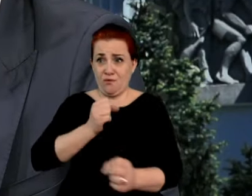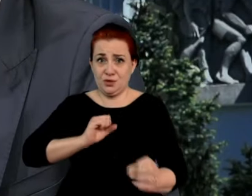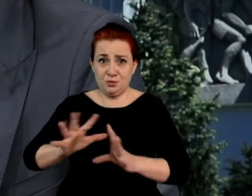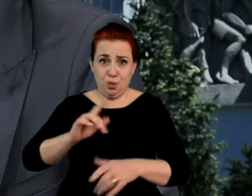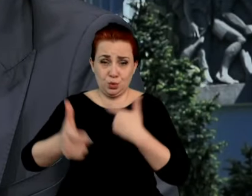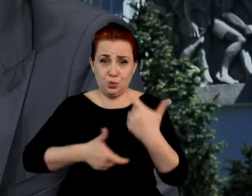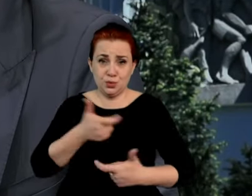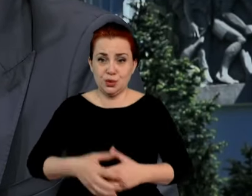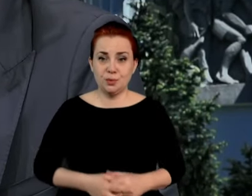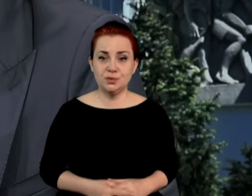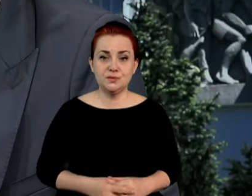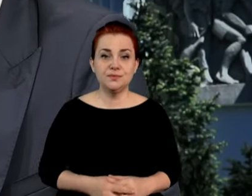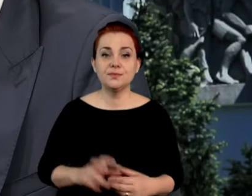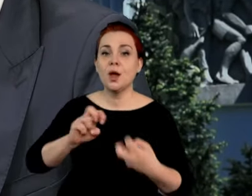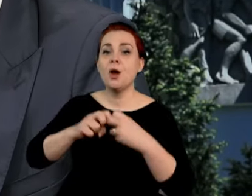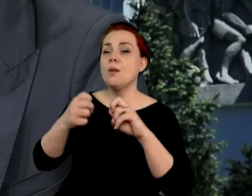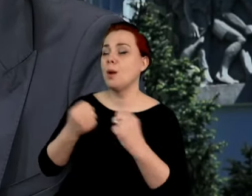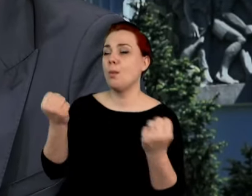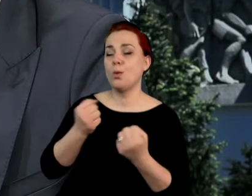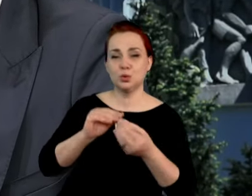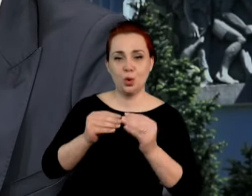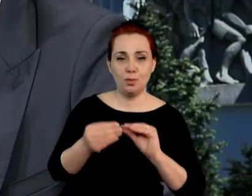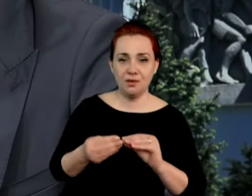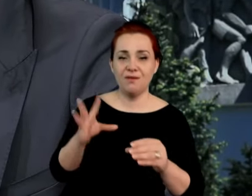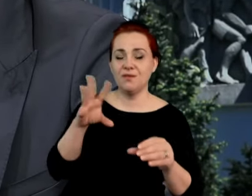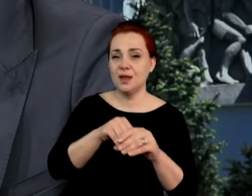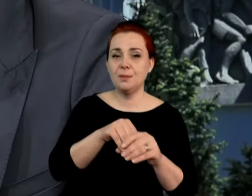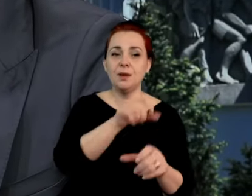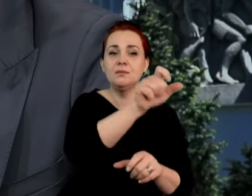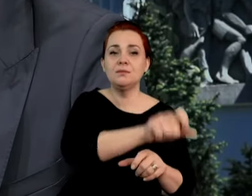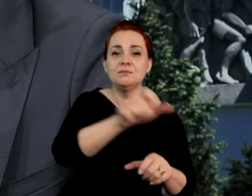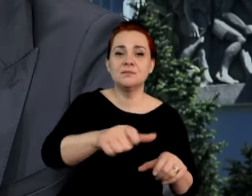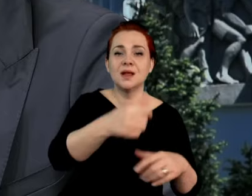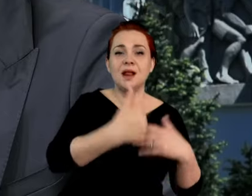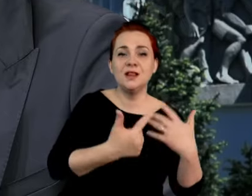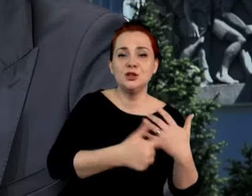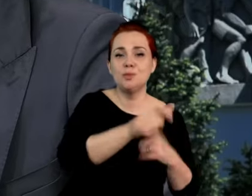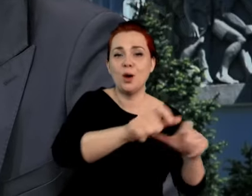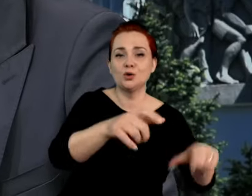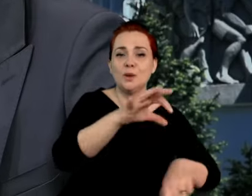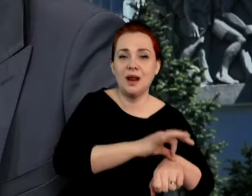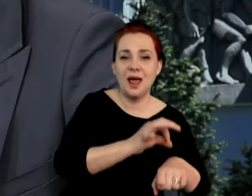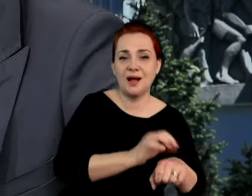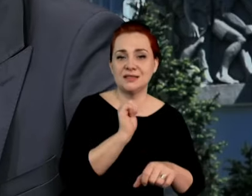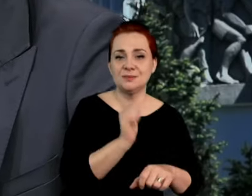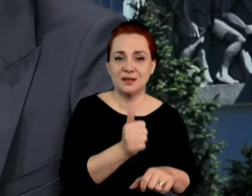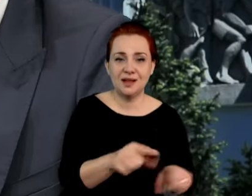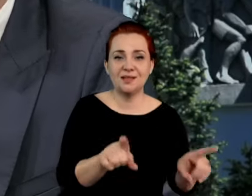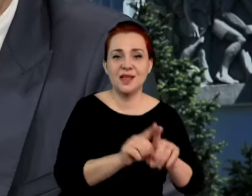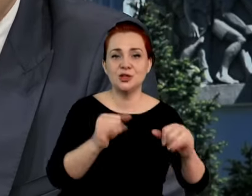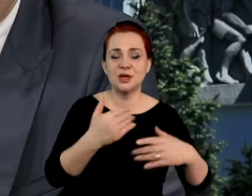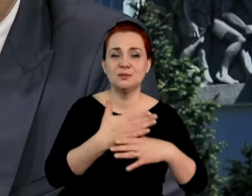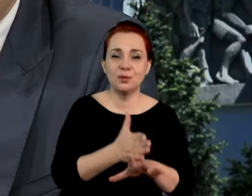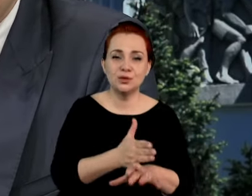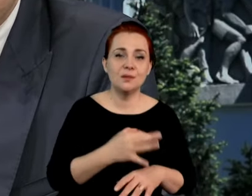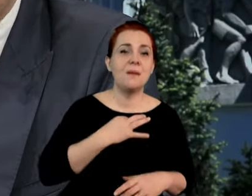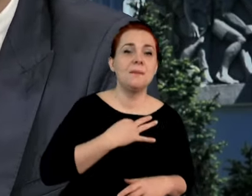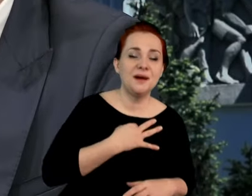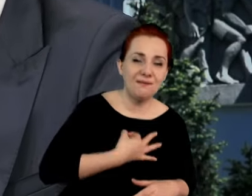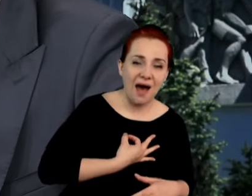dużo bardziej skomplikowany, tak jak pan wie. Chodzi o liczbę specjalistów, też w jaki sposób jest podzielna służba zdrowia pomiędzy prywatną a